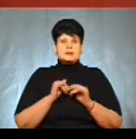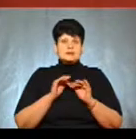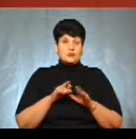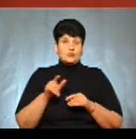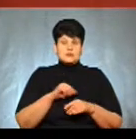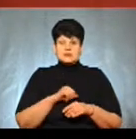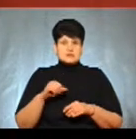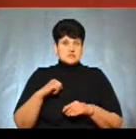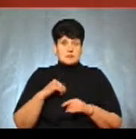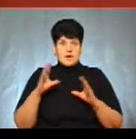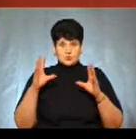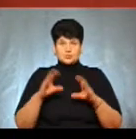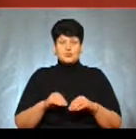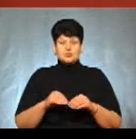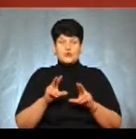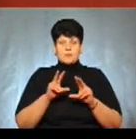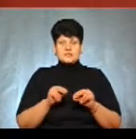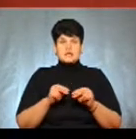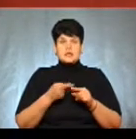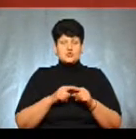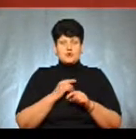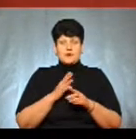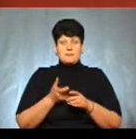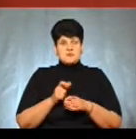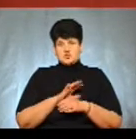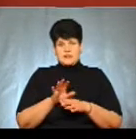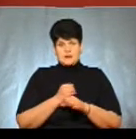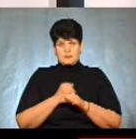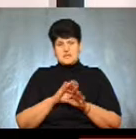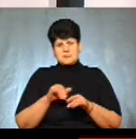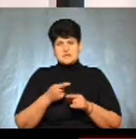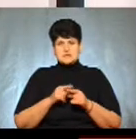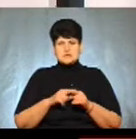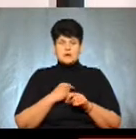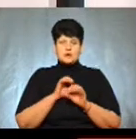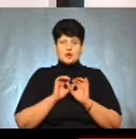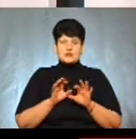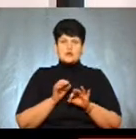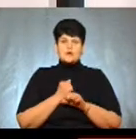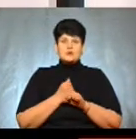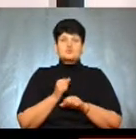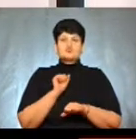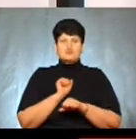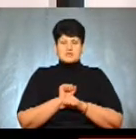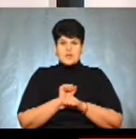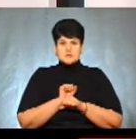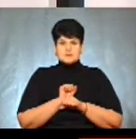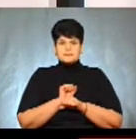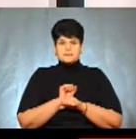тобто, людина сама тушить і обіцяє більше цього не робити, десь після такої роз'ясненої роботи на цьому зупиняємося.